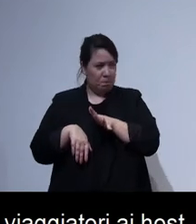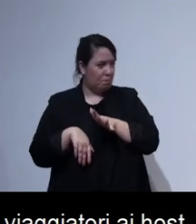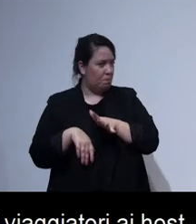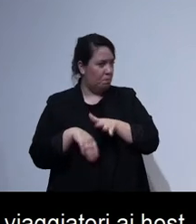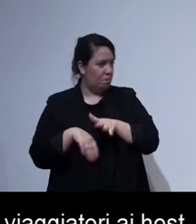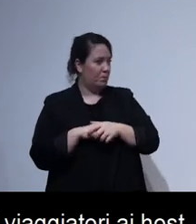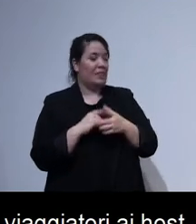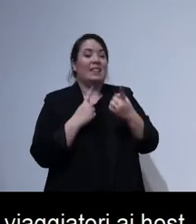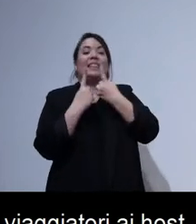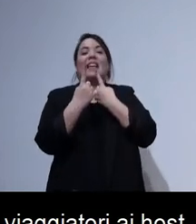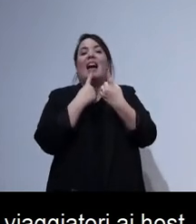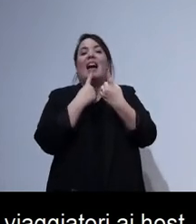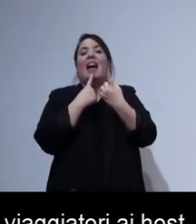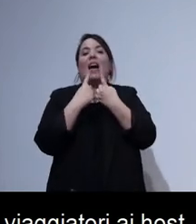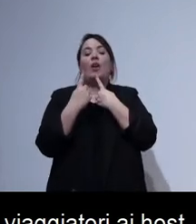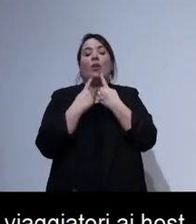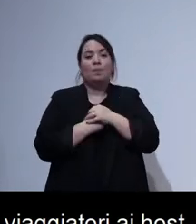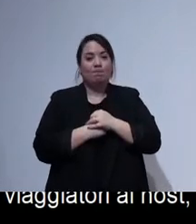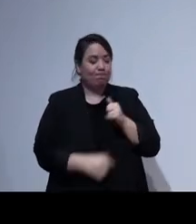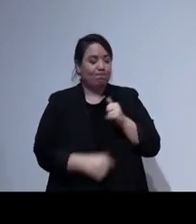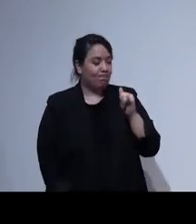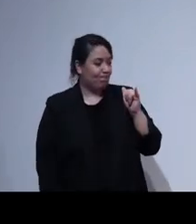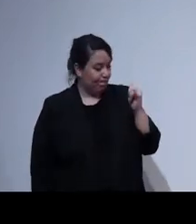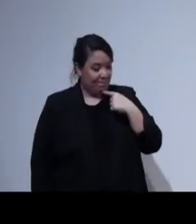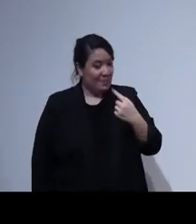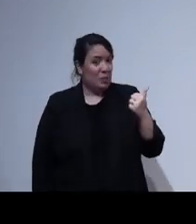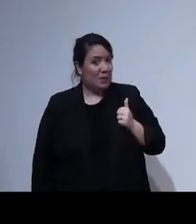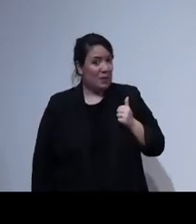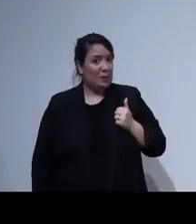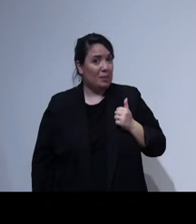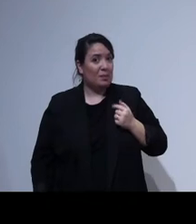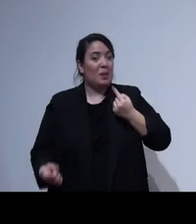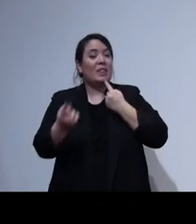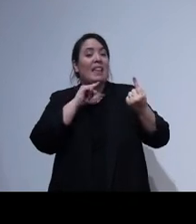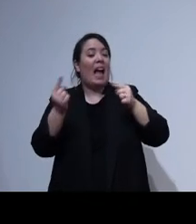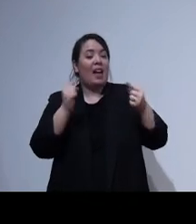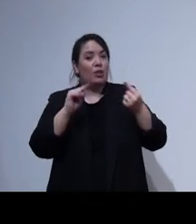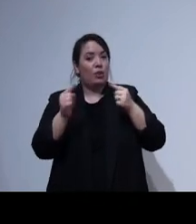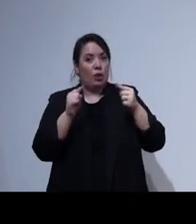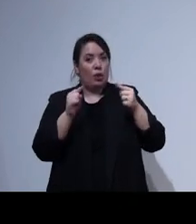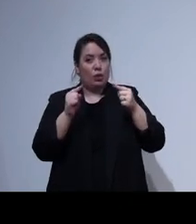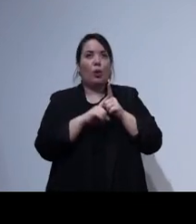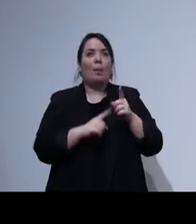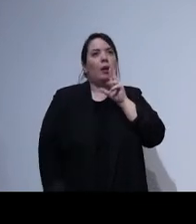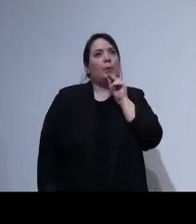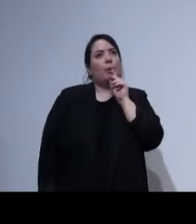dialogo sì come detto prima il dialogo non è mai a senso unico